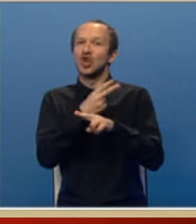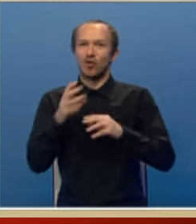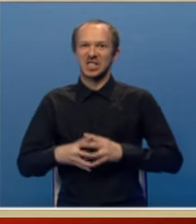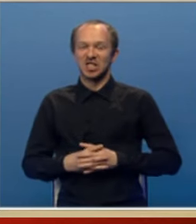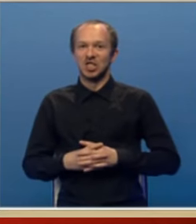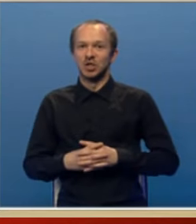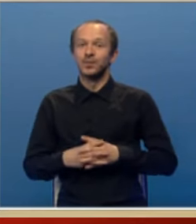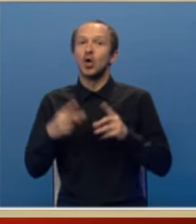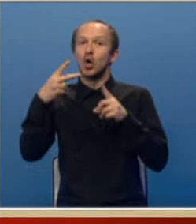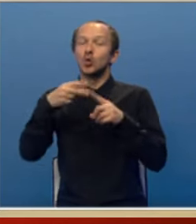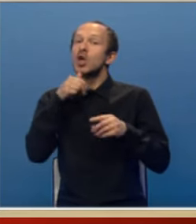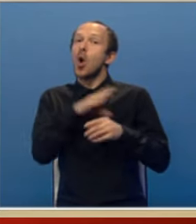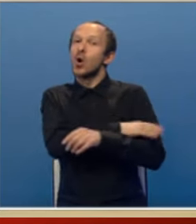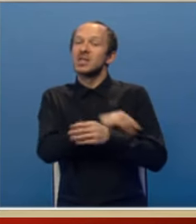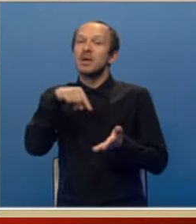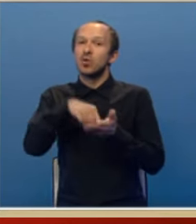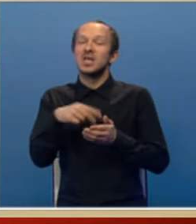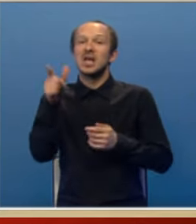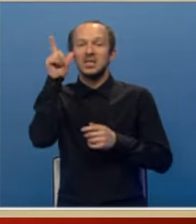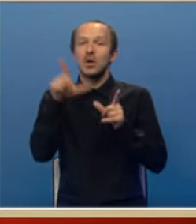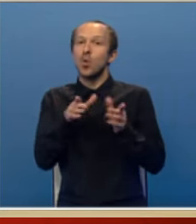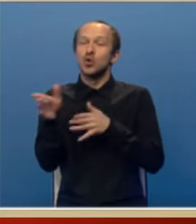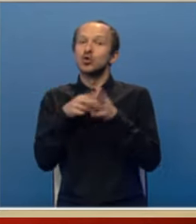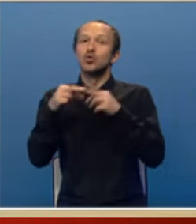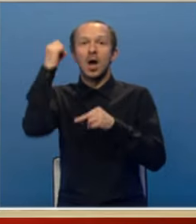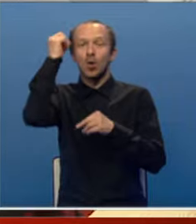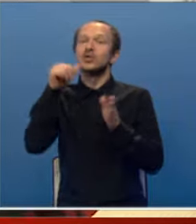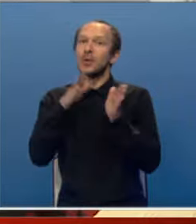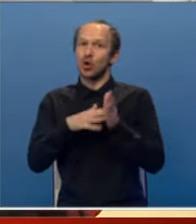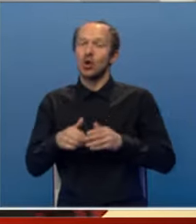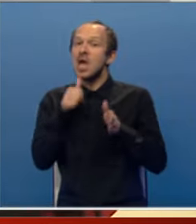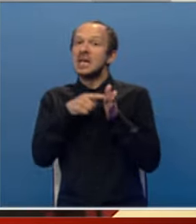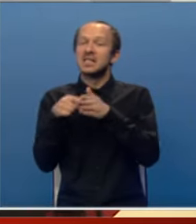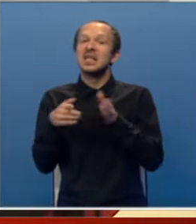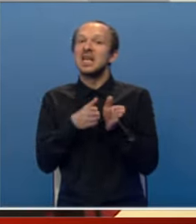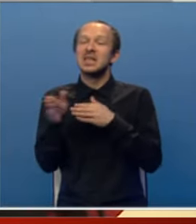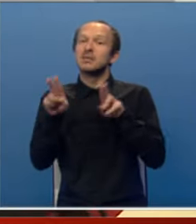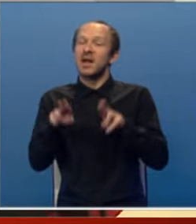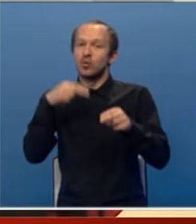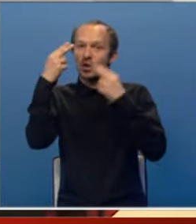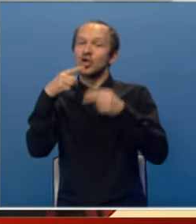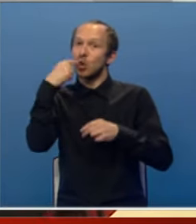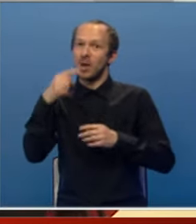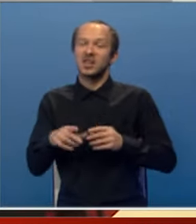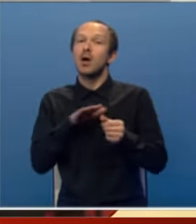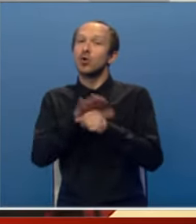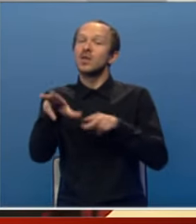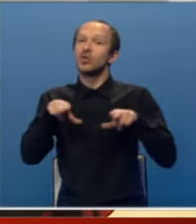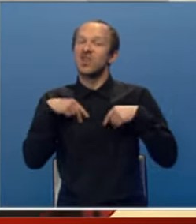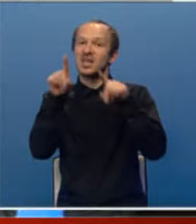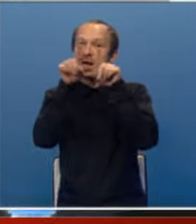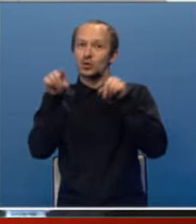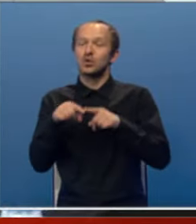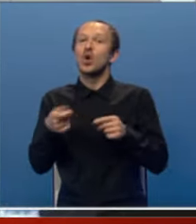Drugi je da se oslabi pozicija Srbije u odnosu na Kosovo i Metohiju. Iznesen je niz pravno-političkih argumenta protiv usvajanja